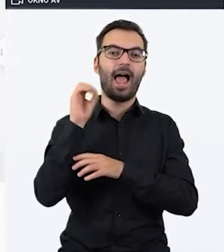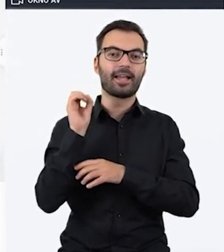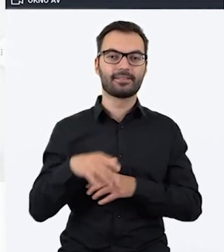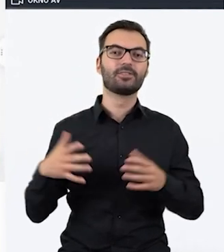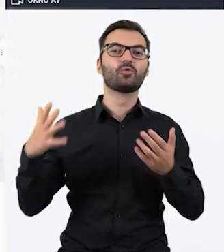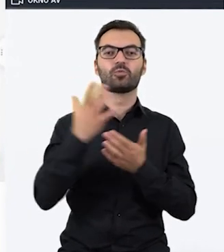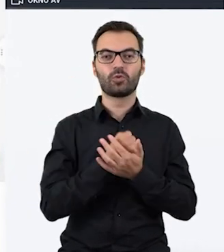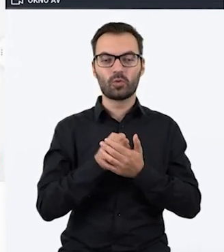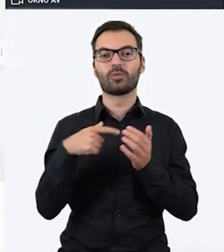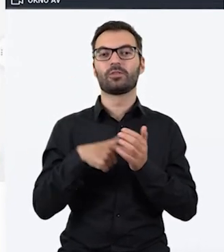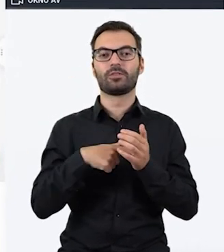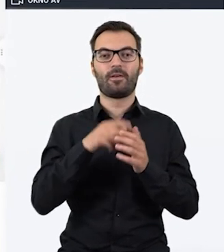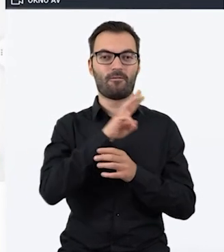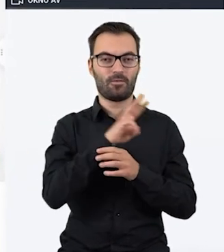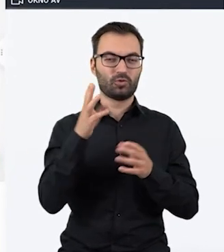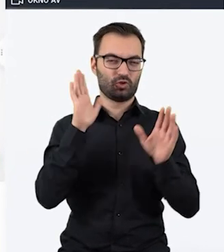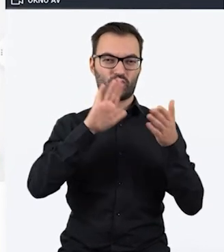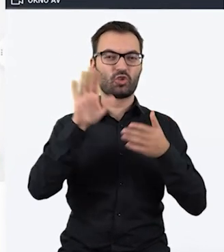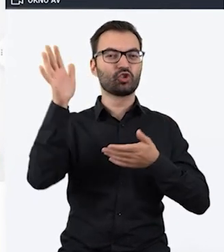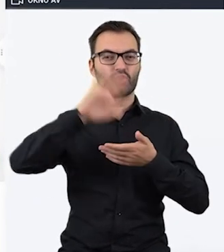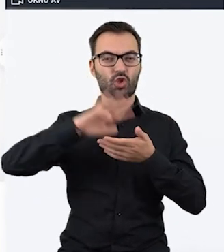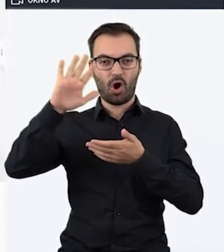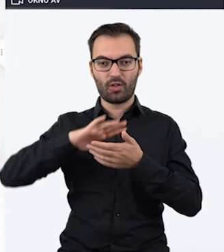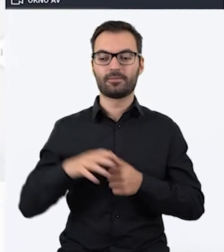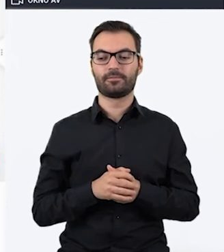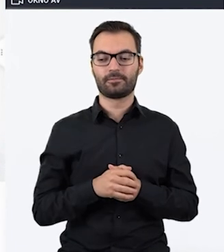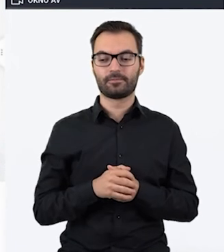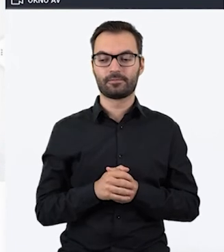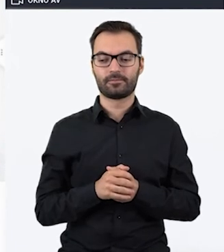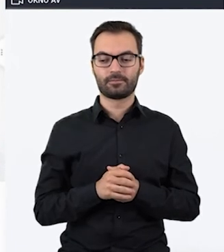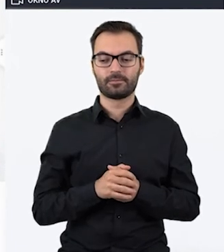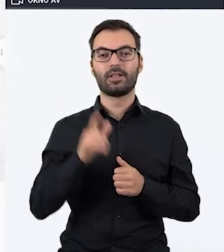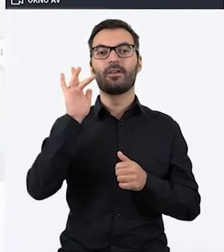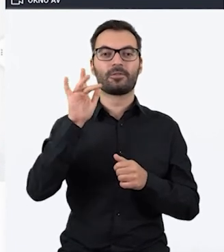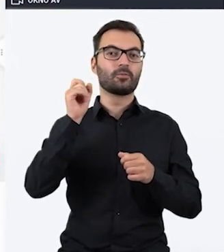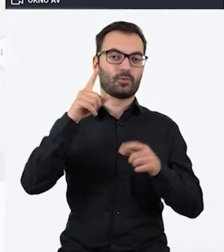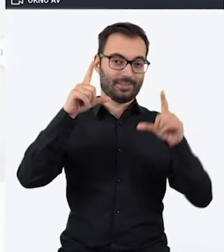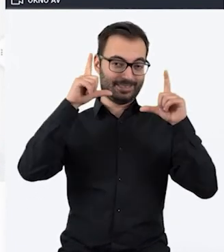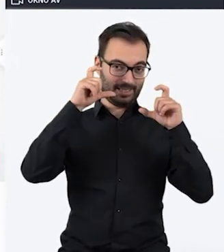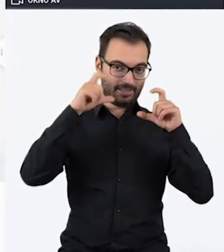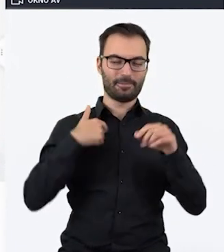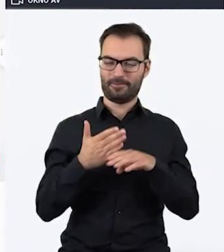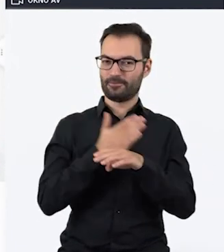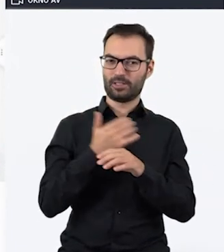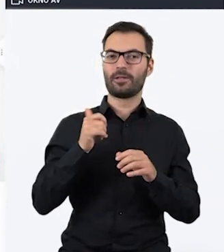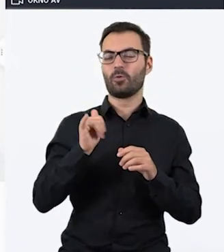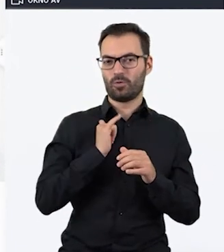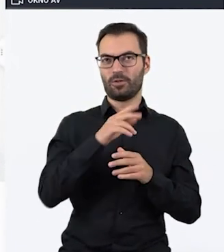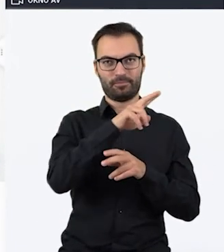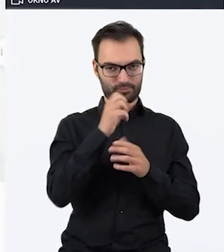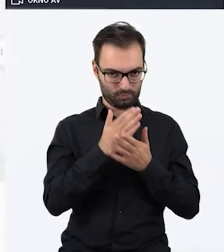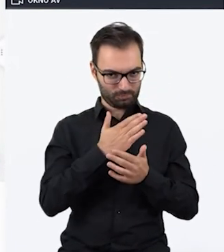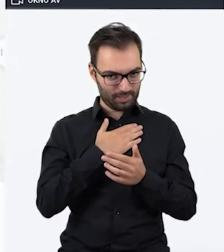stron, które składają się ze zdjęcia, które wcześniej sobie przygotowaliśmy z legalnego źródła.